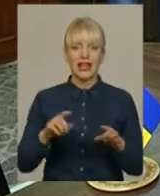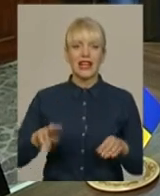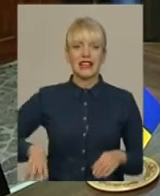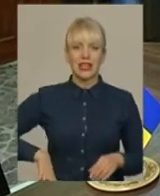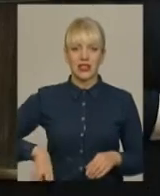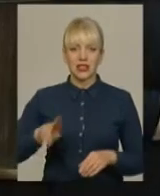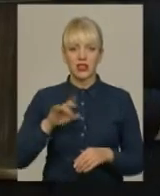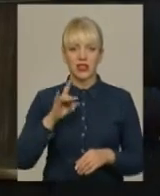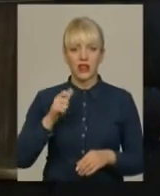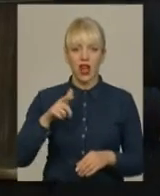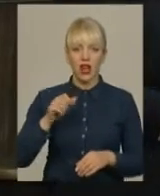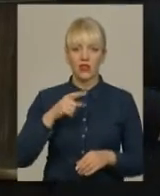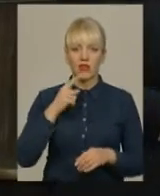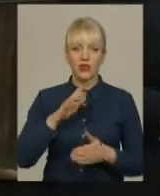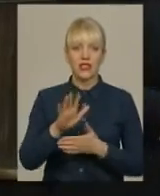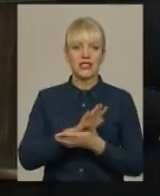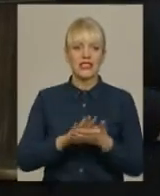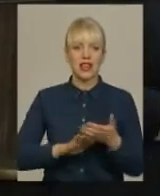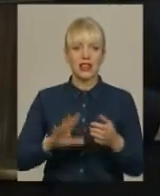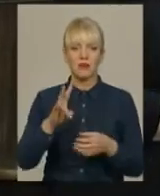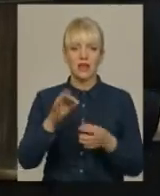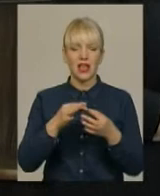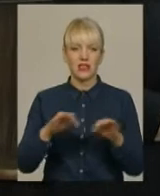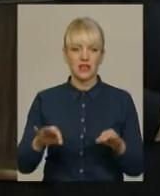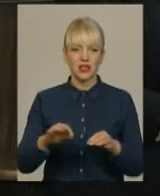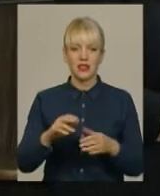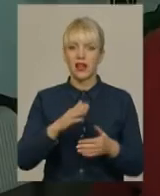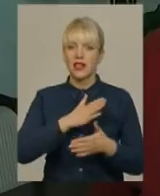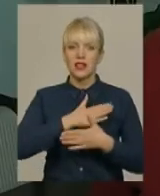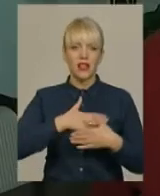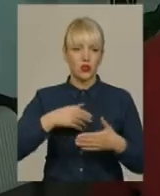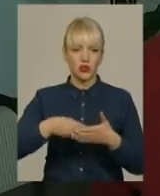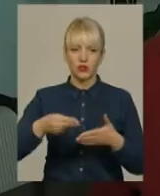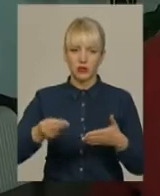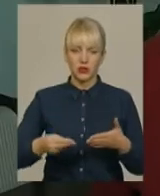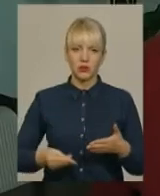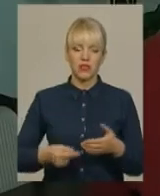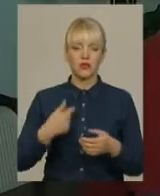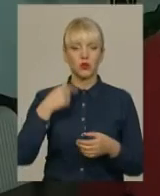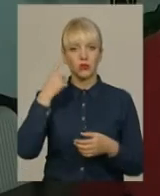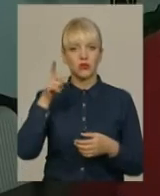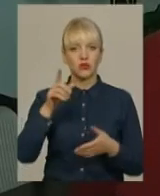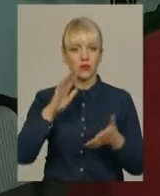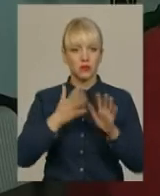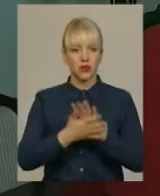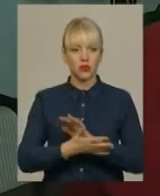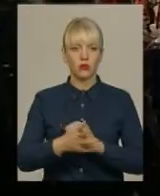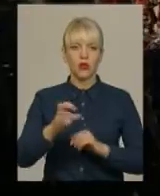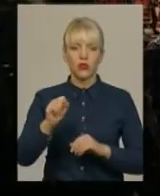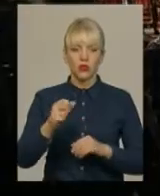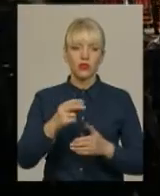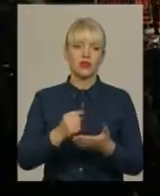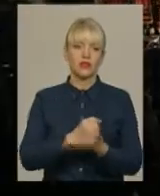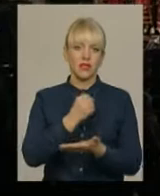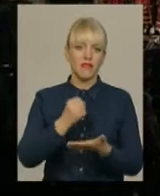Драган запевняє, заяву на звільнення Миколи Балеми підписувати не хотів. Сподівався, що той передумає, але через два тижні таки завізував